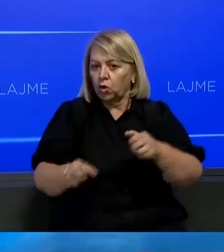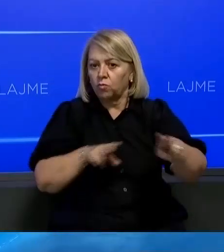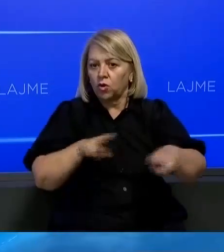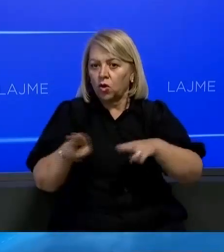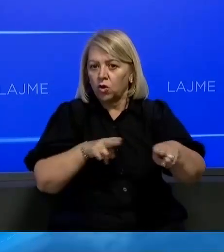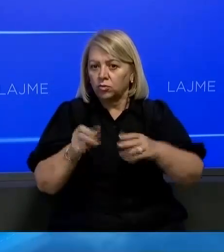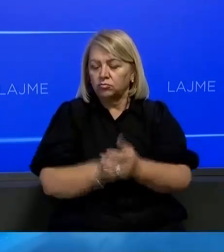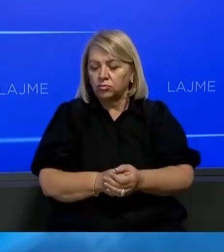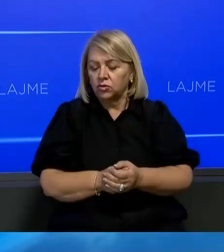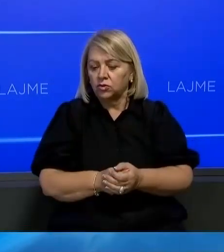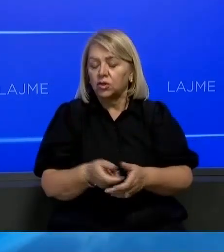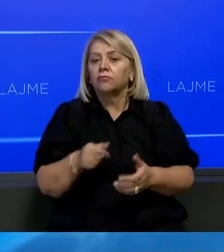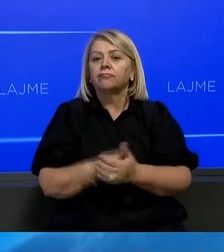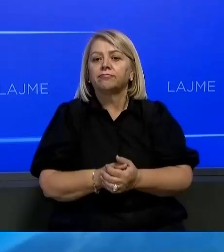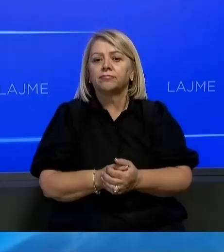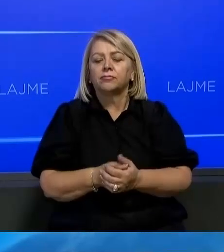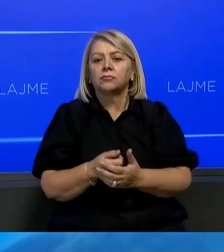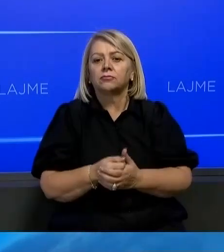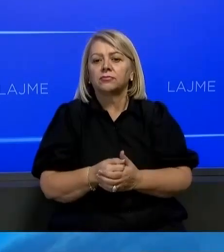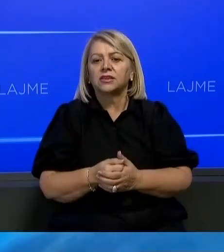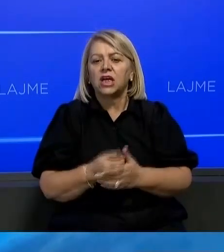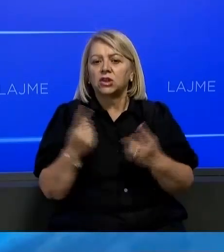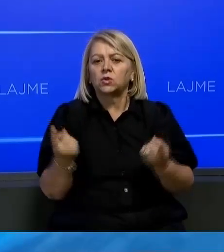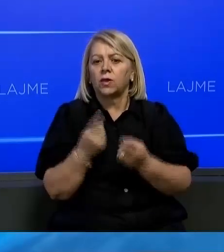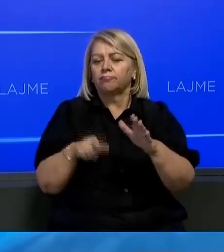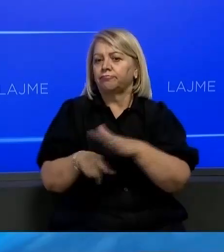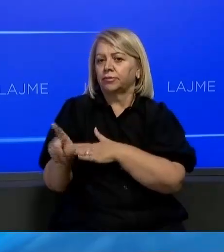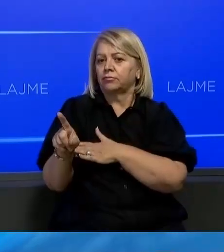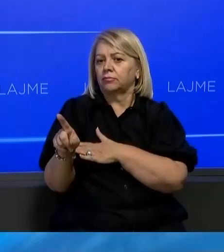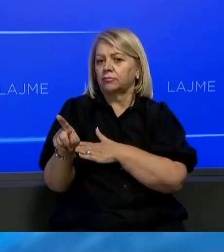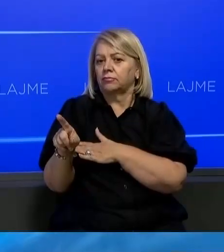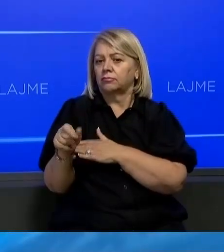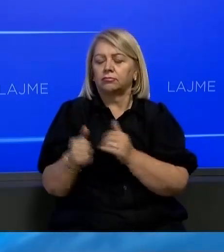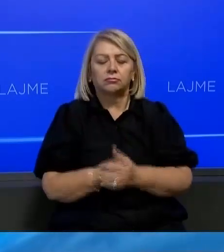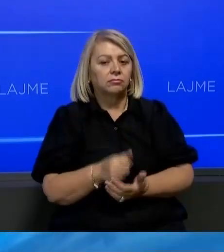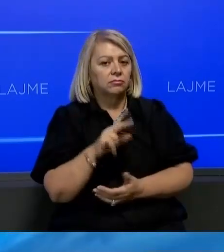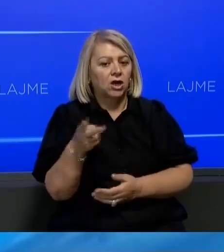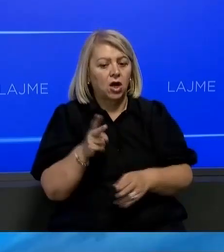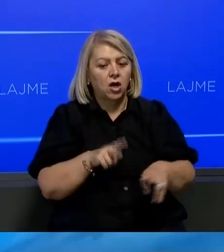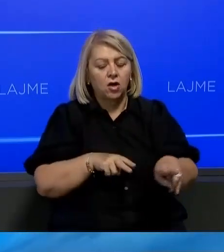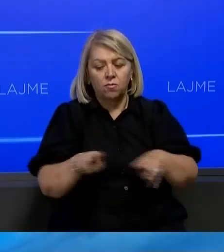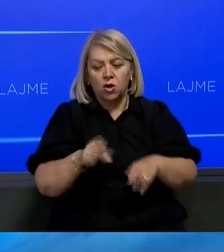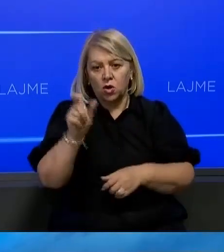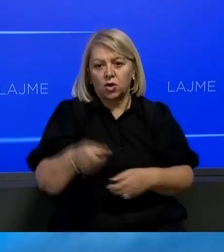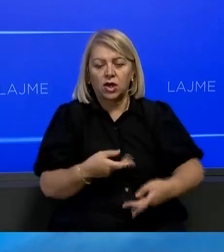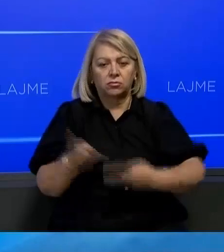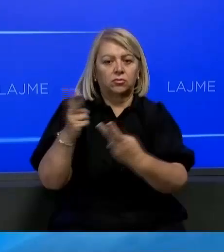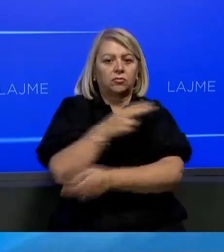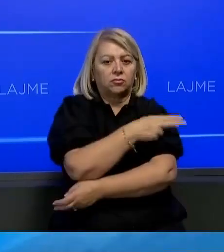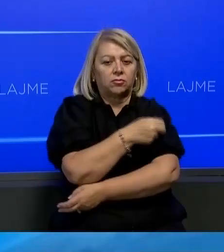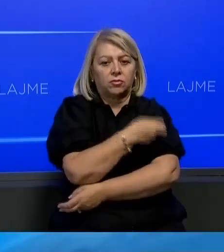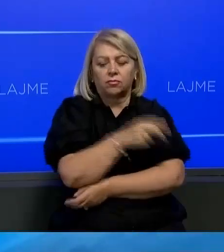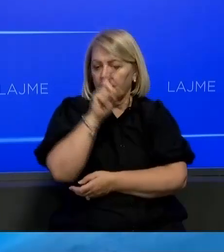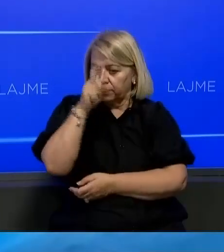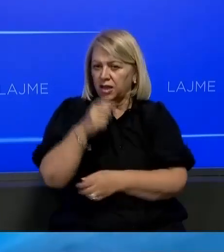duke të kaluar rrugën e zrebra, nuk është ndohë në venë në njërën dhe ka ikur në venë njërën njërën. Dërka që prokurorën e pasi që e ndërgua në shpitali Reinaldë 5,